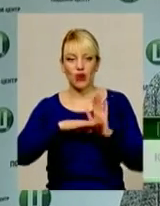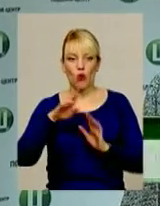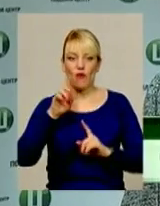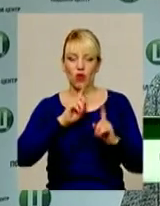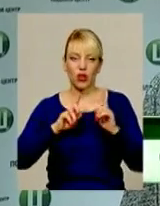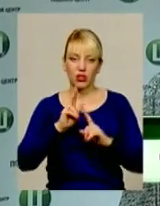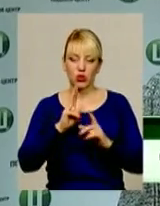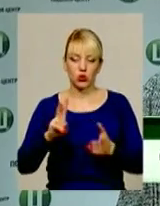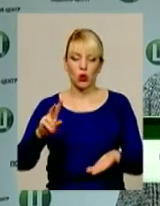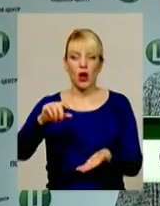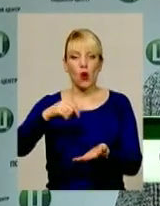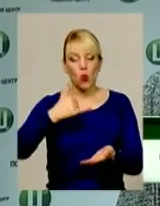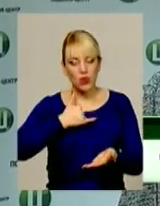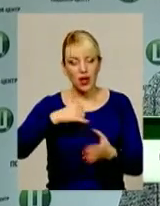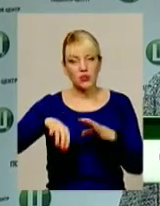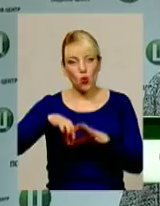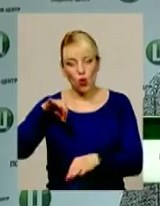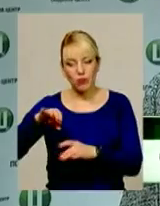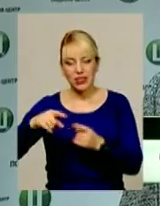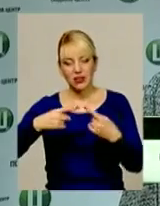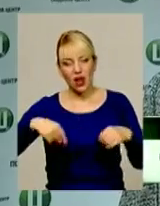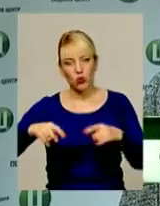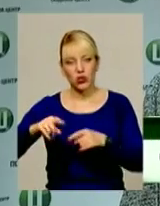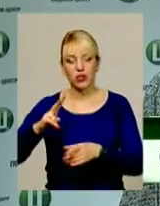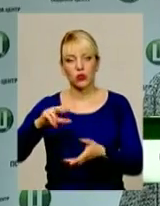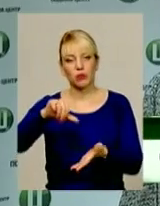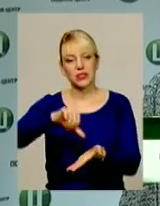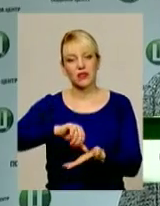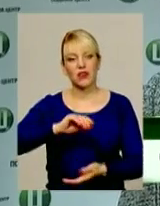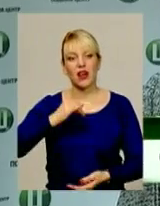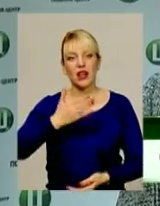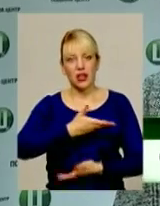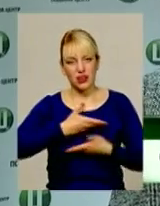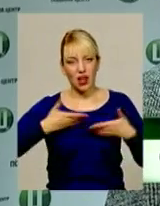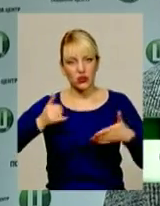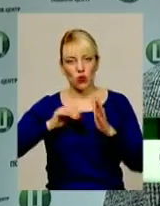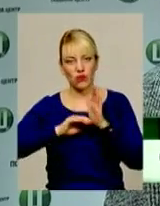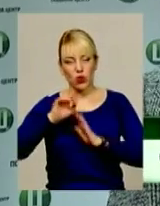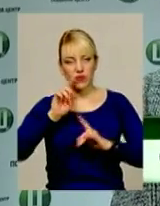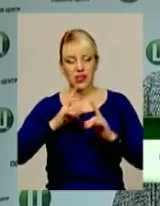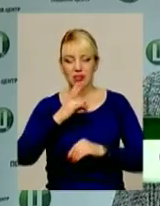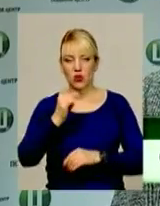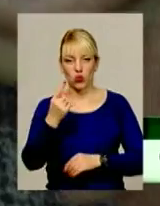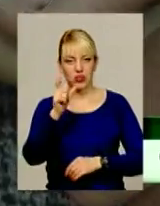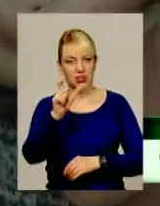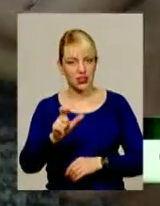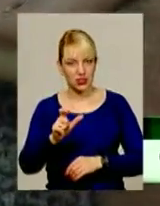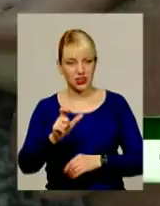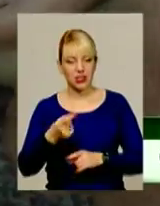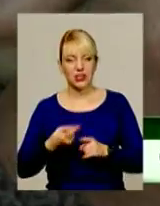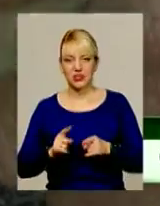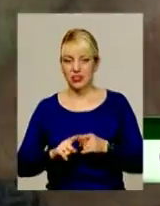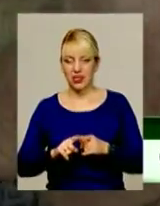представляють, обрані у нас на округах, і представляють нас у Верховній Раді. Жоден з них поки що